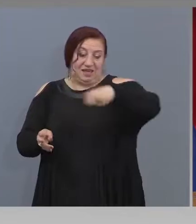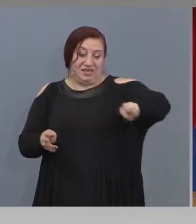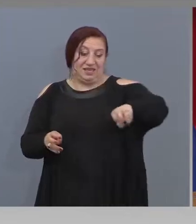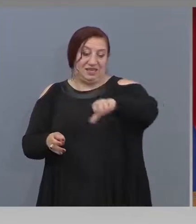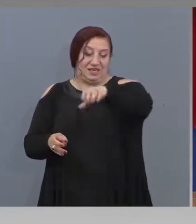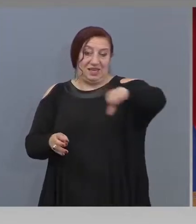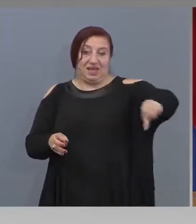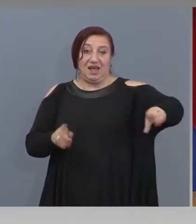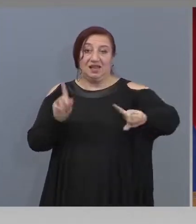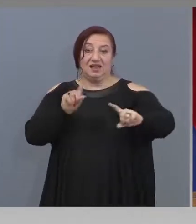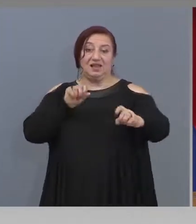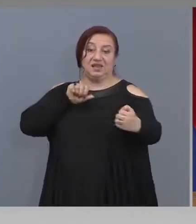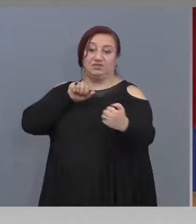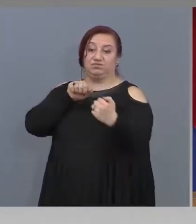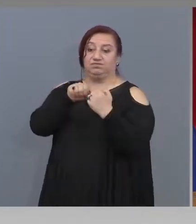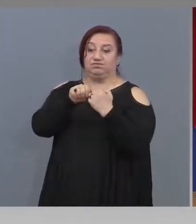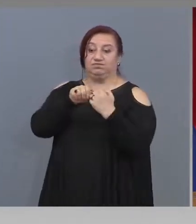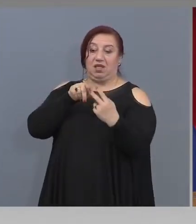на хора. Прилизане и излизане.